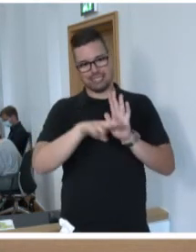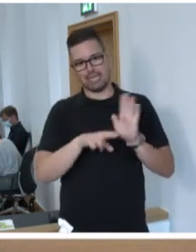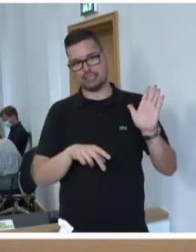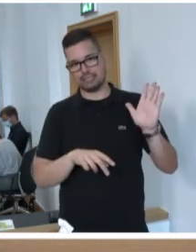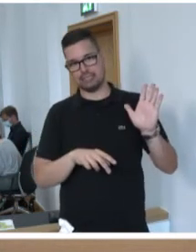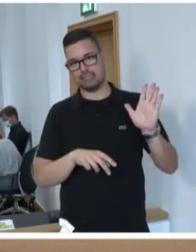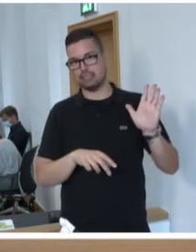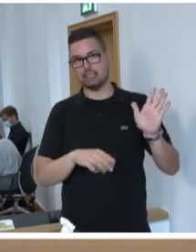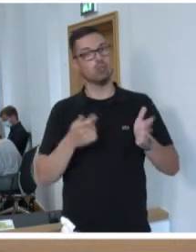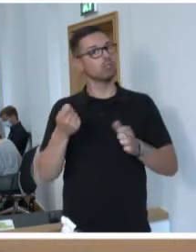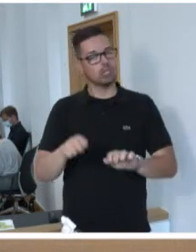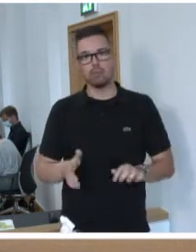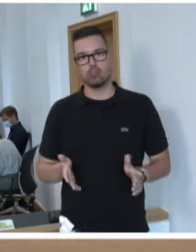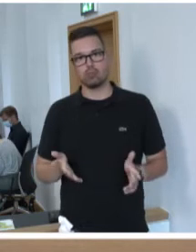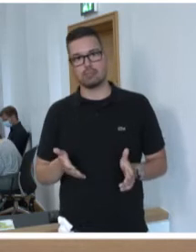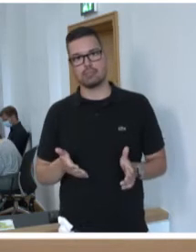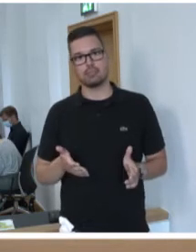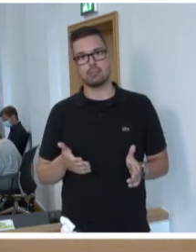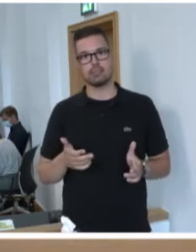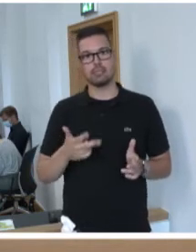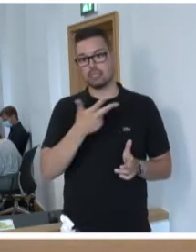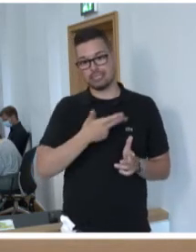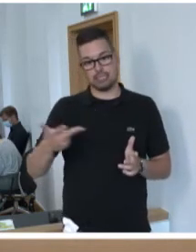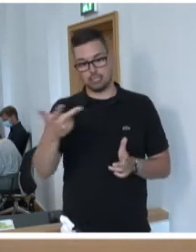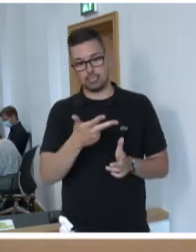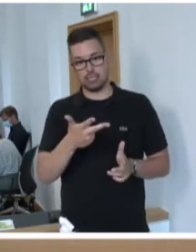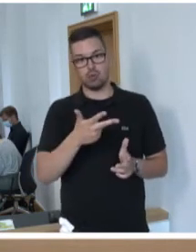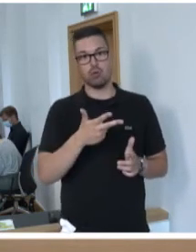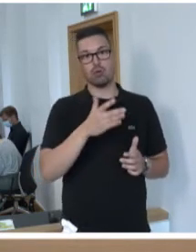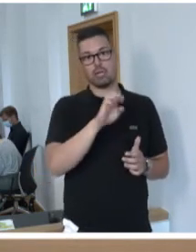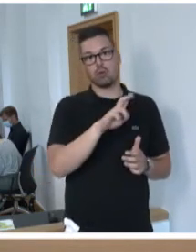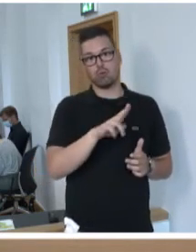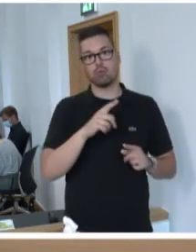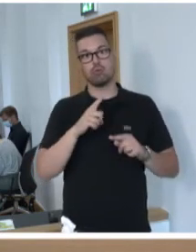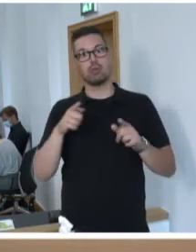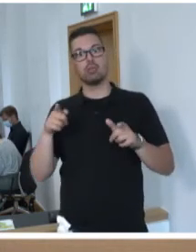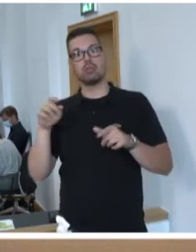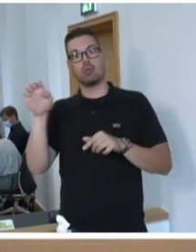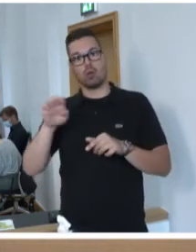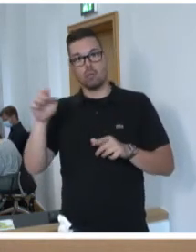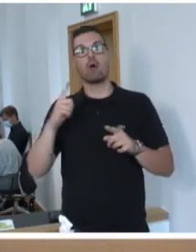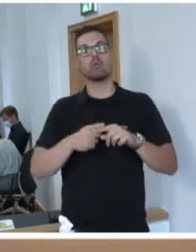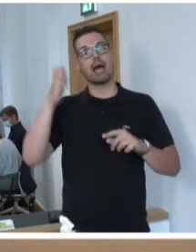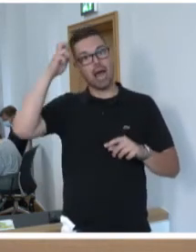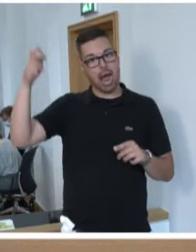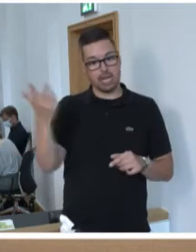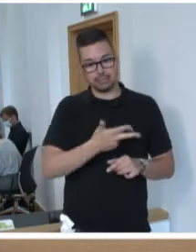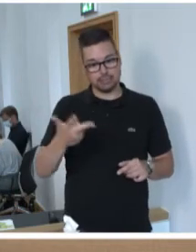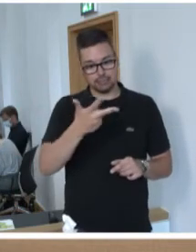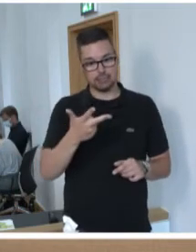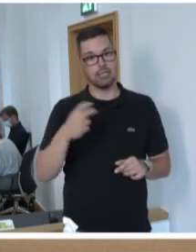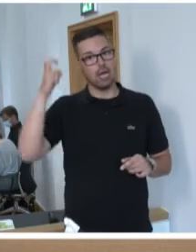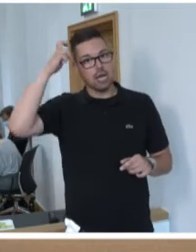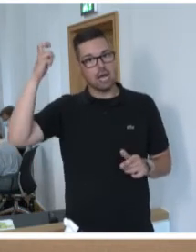ist noch nicht abgeschlossen. Der Trilog zwischen Kommission, Europäischem Parlament und Rat beginnt erst jetzt. Und wer ist der Rat?